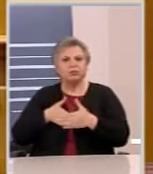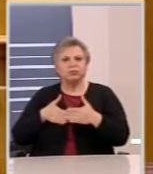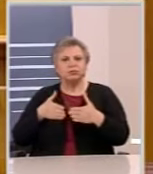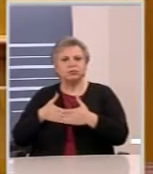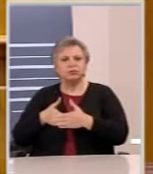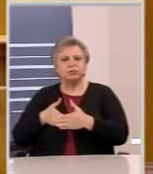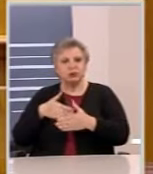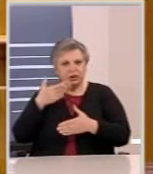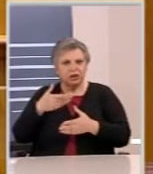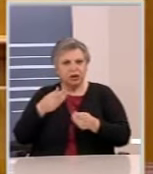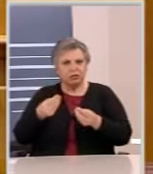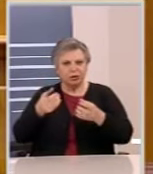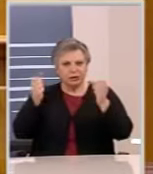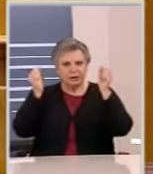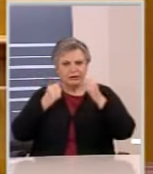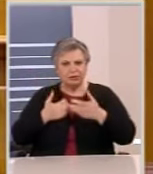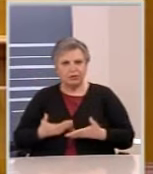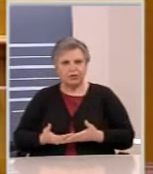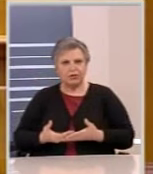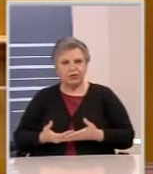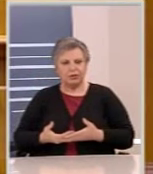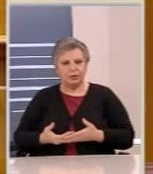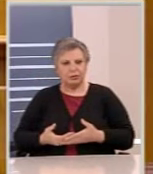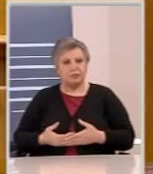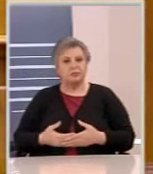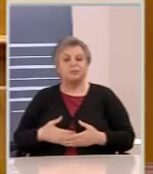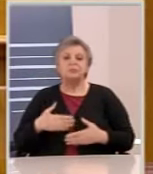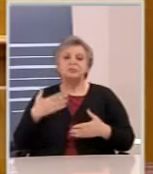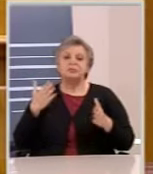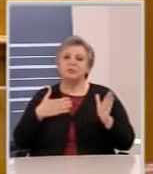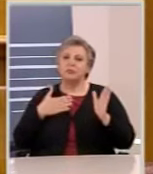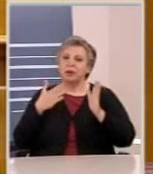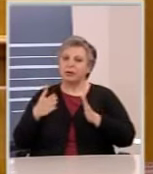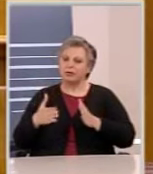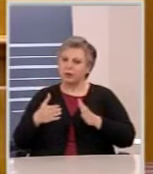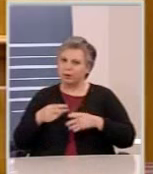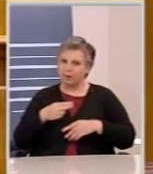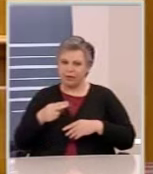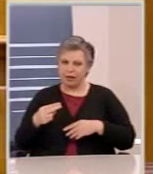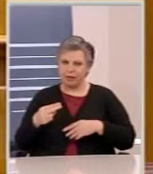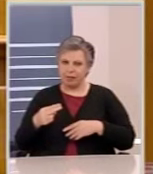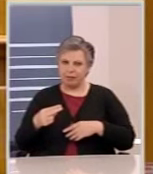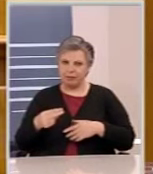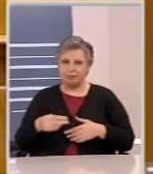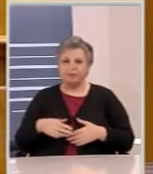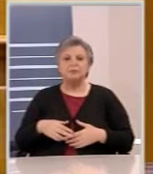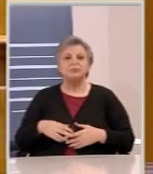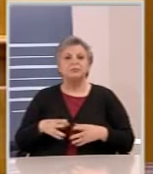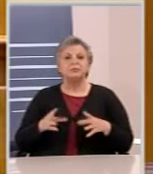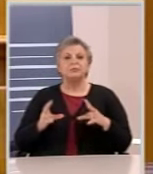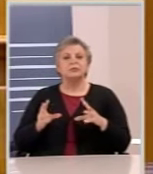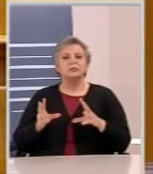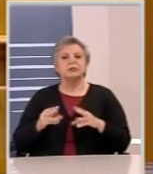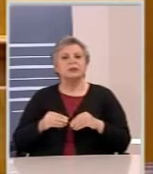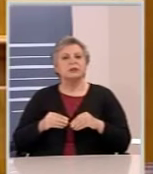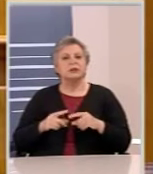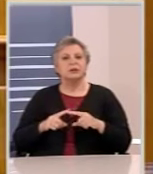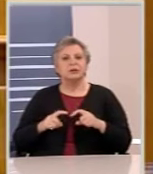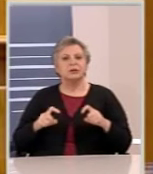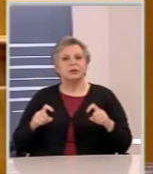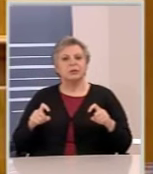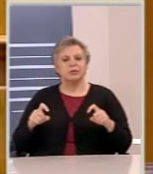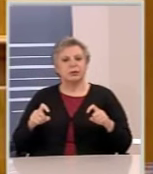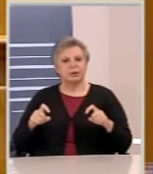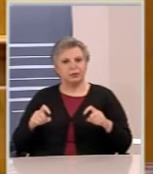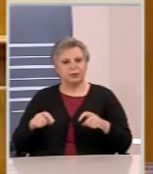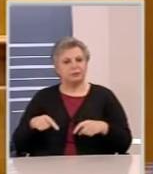στο θέμα του ότι